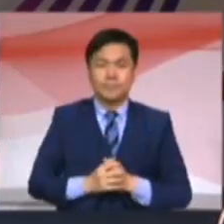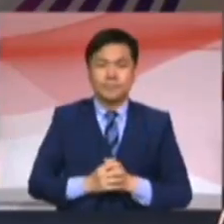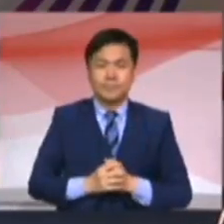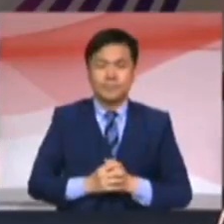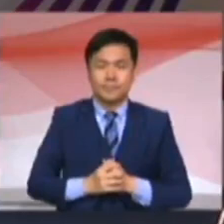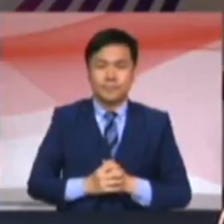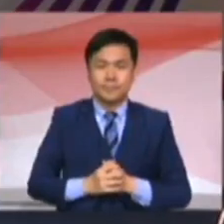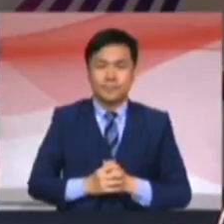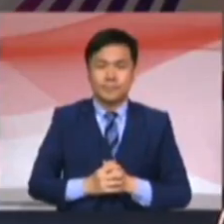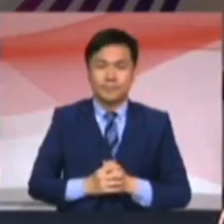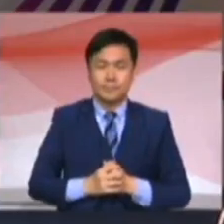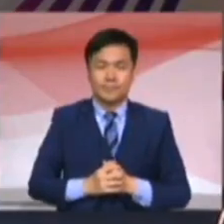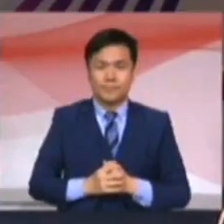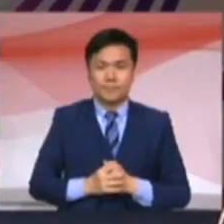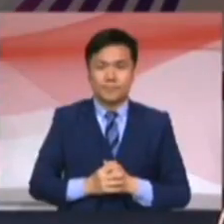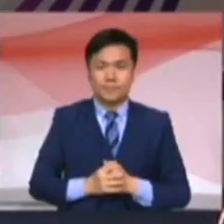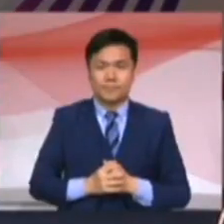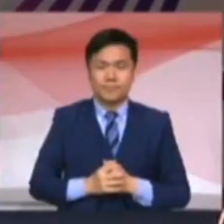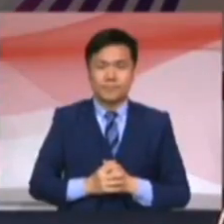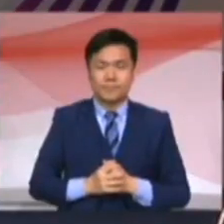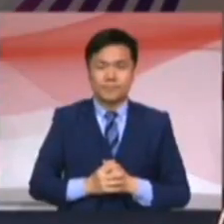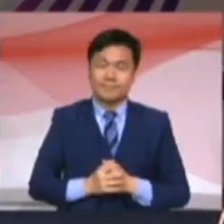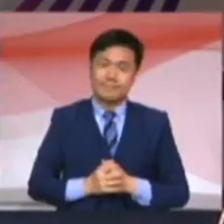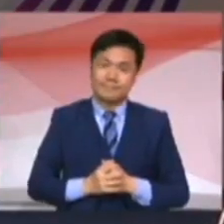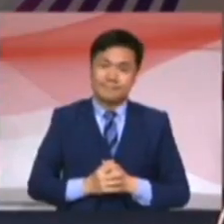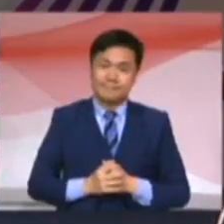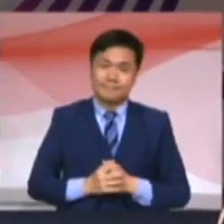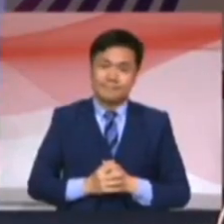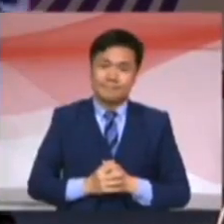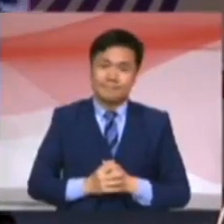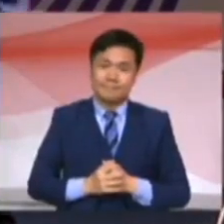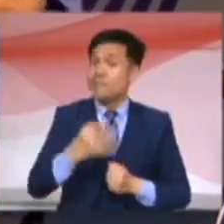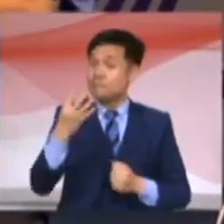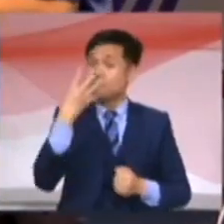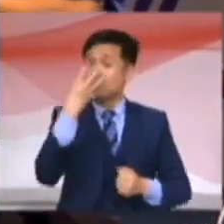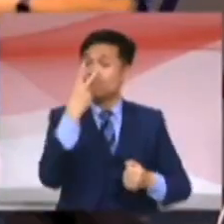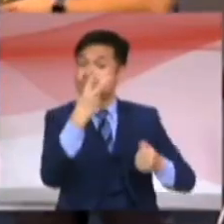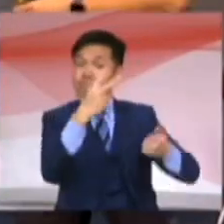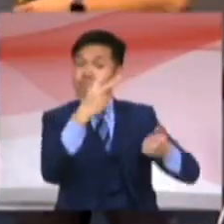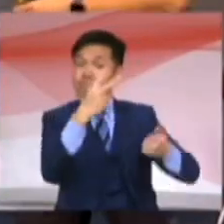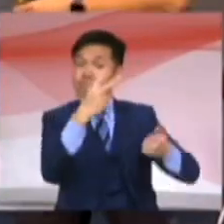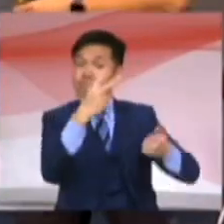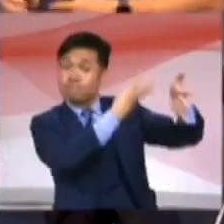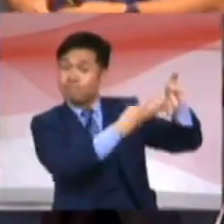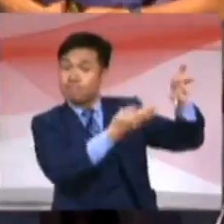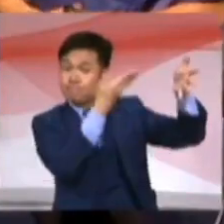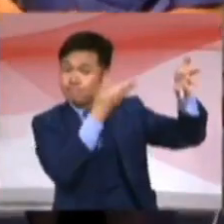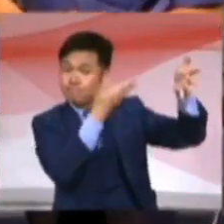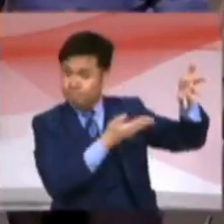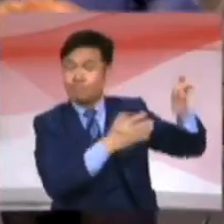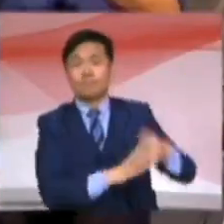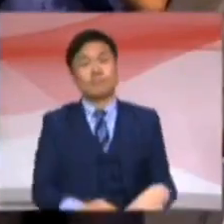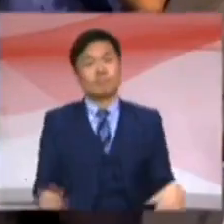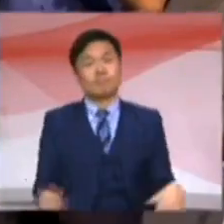Dan secara umumnya inilah kalau kita boleh rumuskan